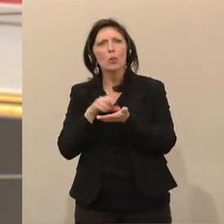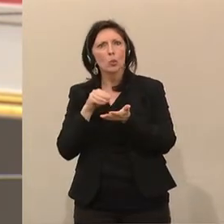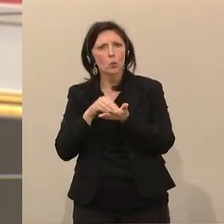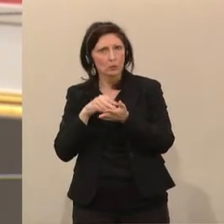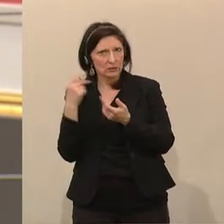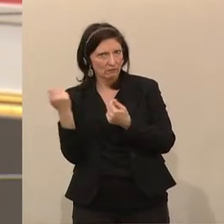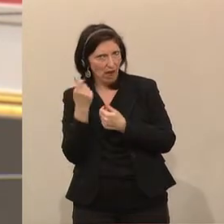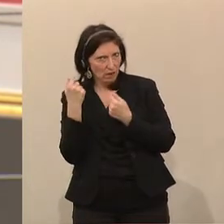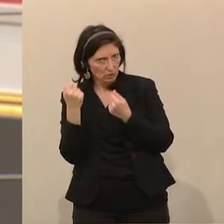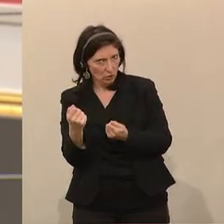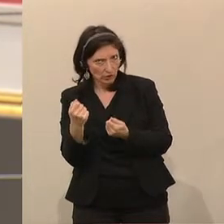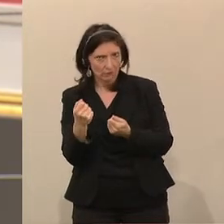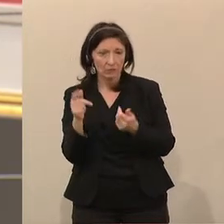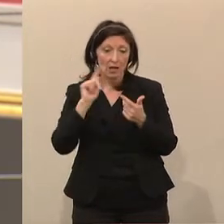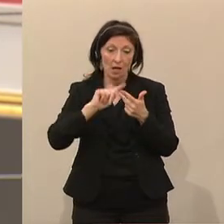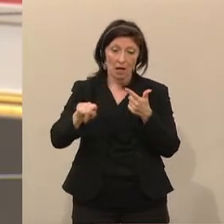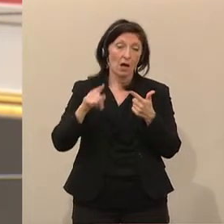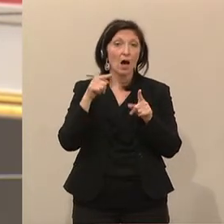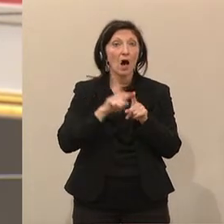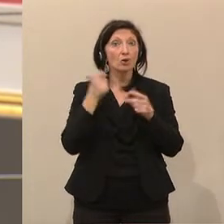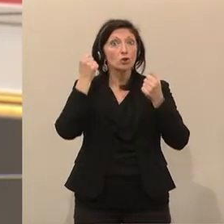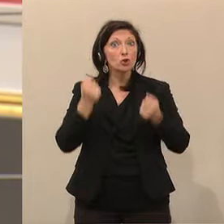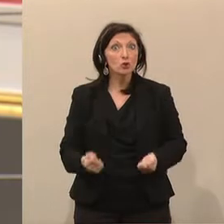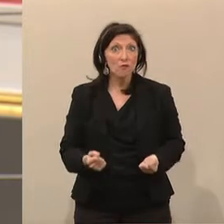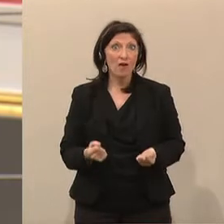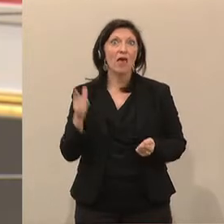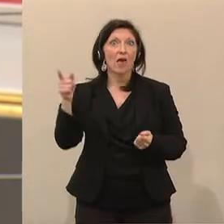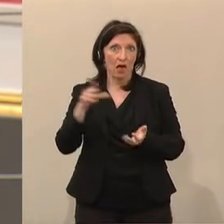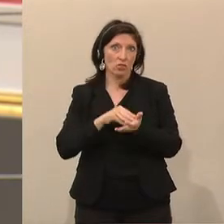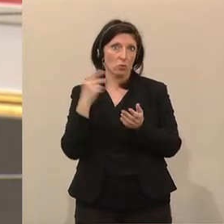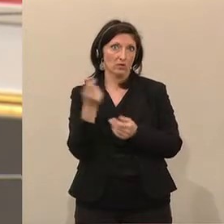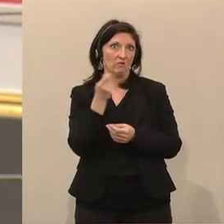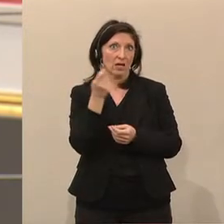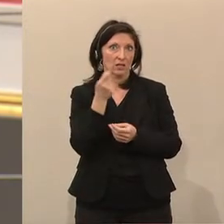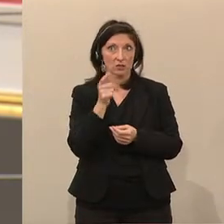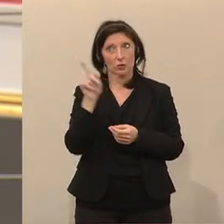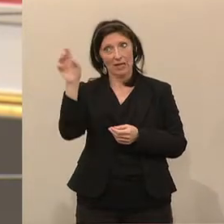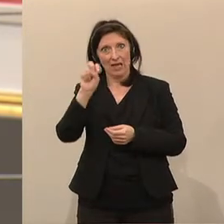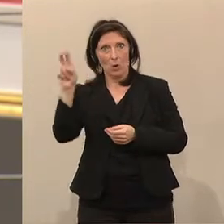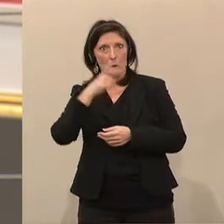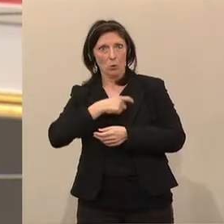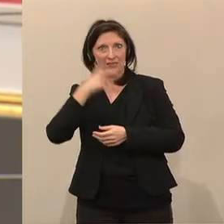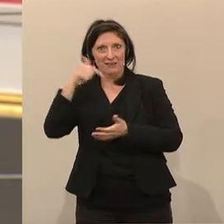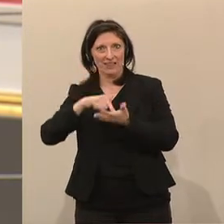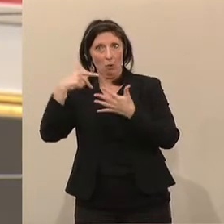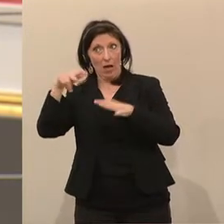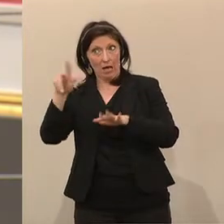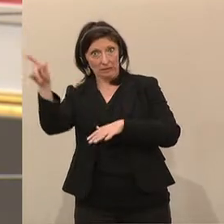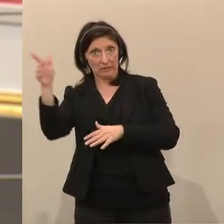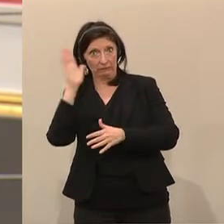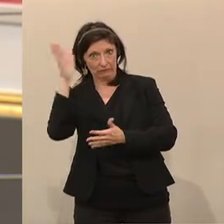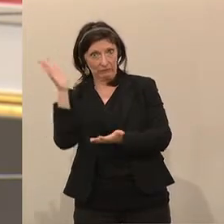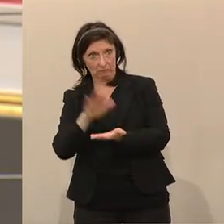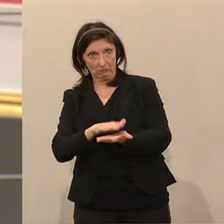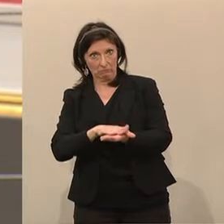sowie ein weiteres Dossier für schwere Nutzfahrzeuge, das die Kommission jetzt im Mai 2018 vorlegen wird. Aber auch der Bereich